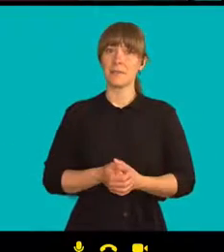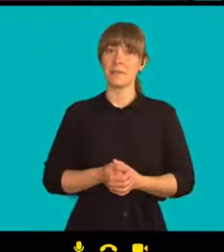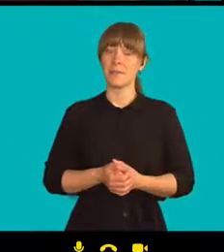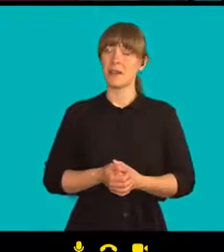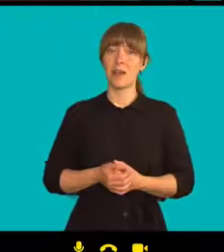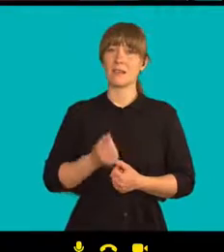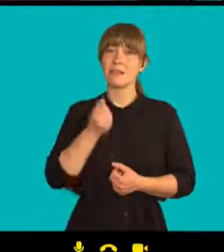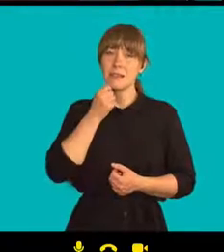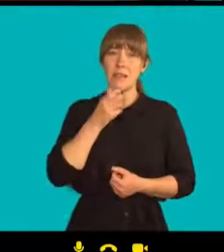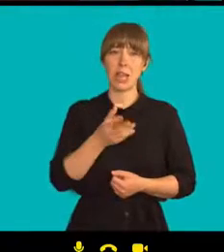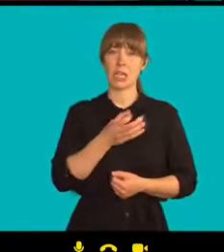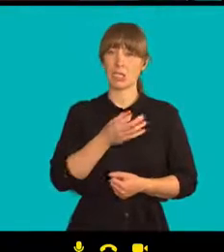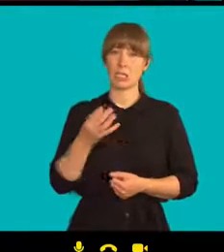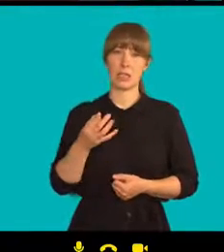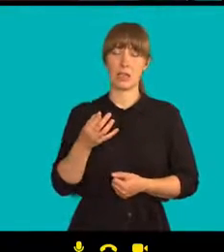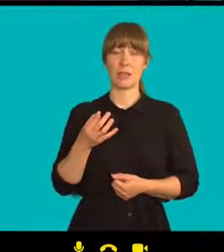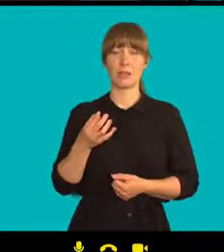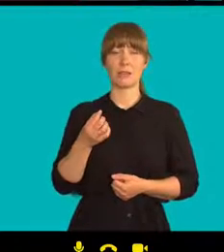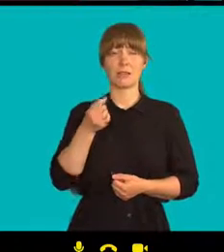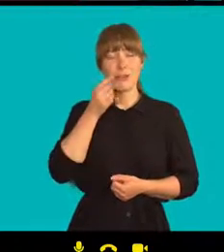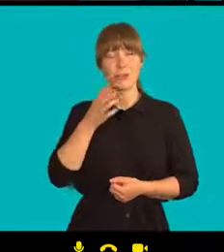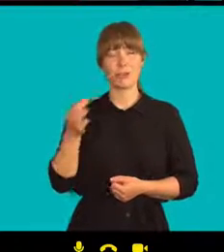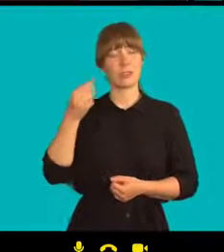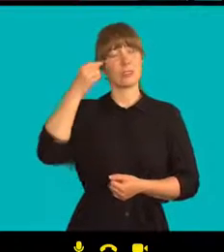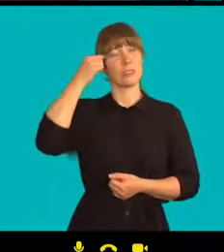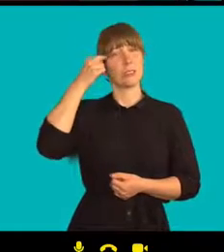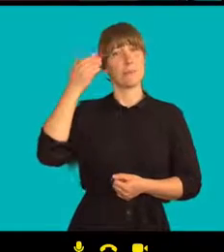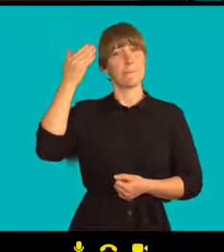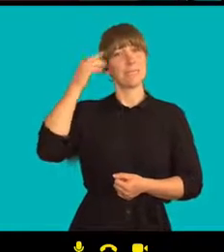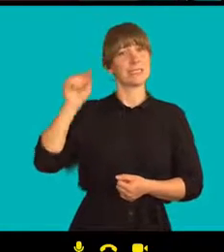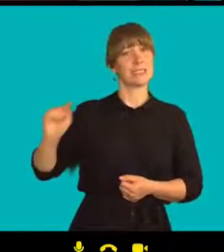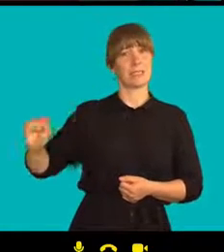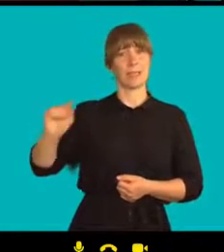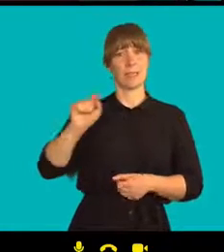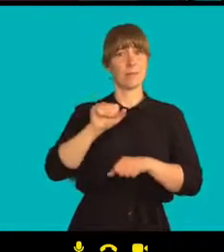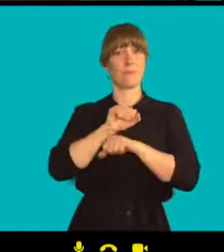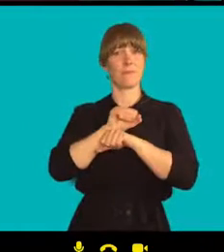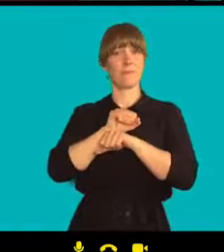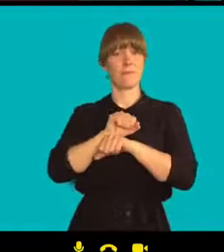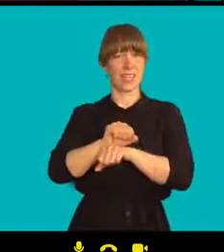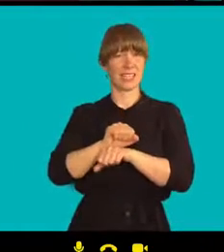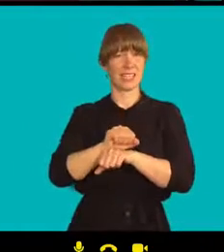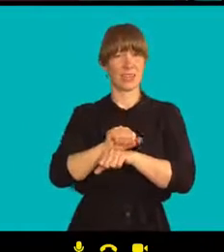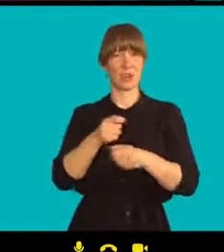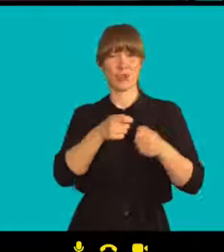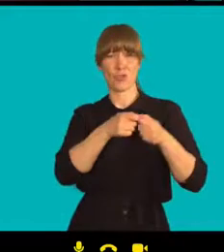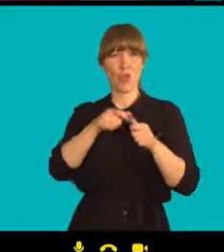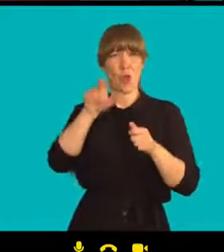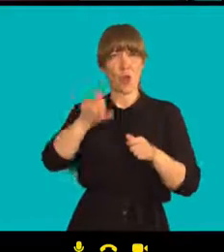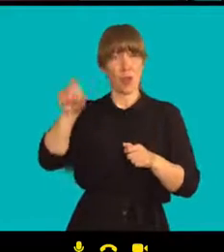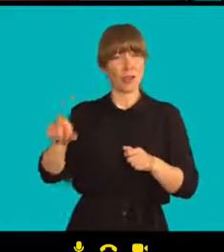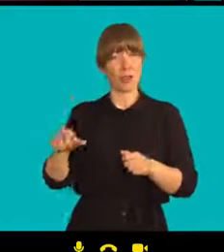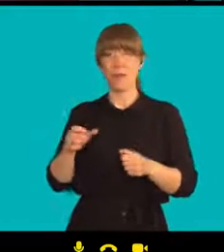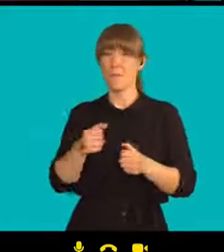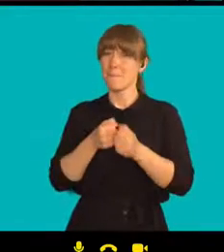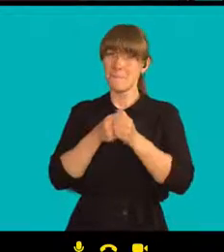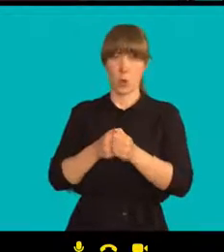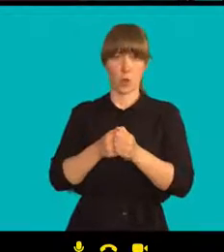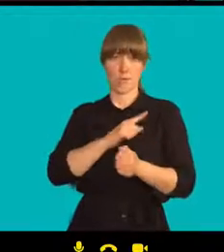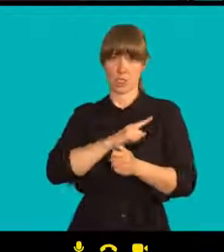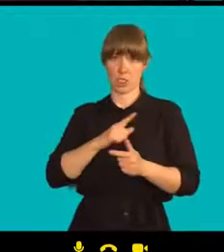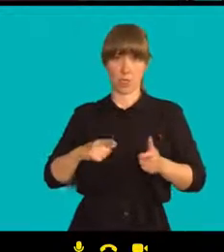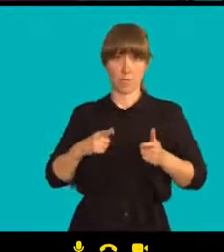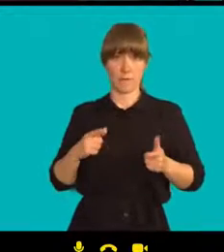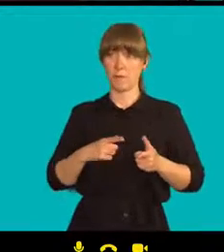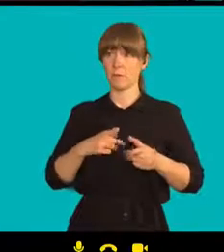každý den, který kolegové stráví ve vězení, je pro ně velká výzva, má to opravdu